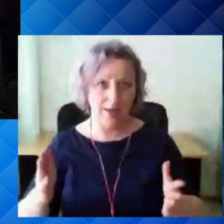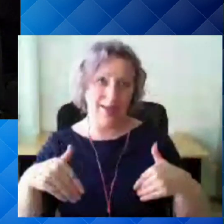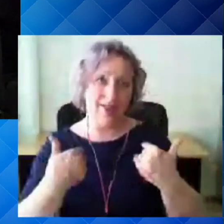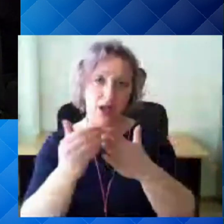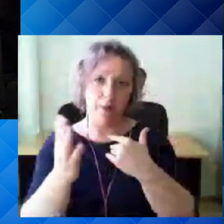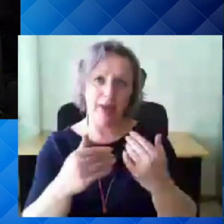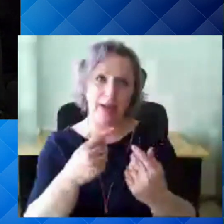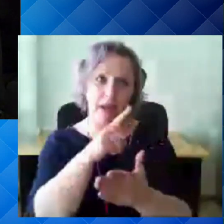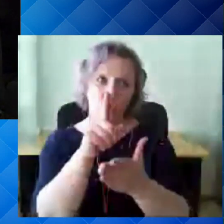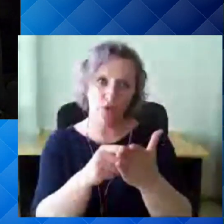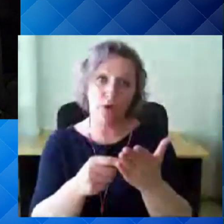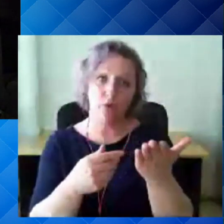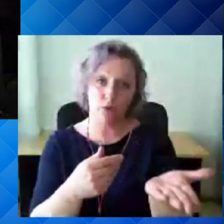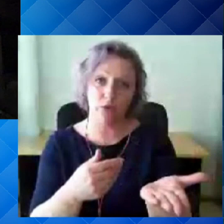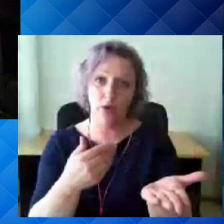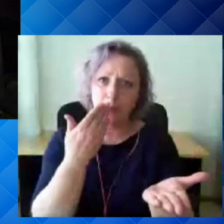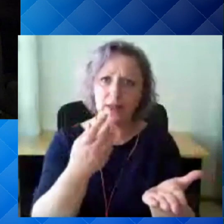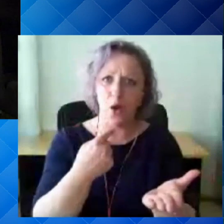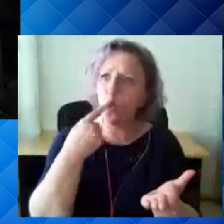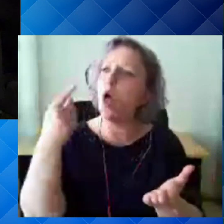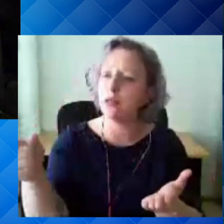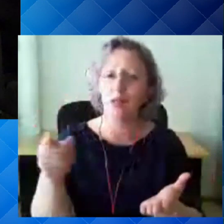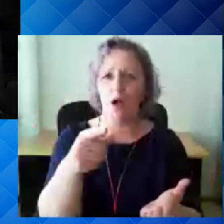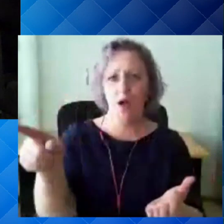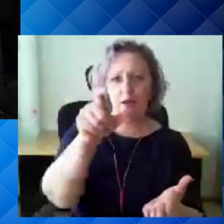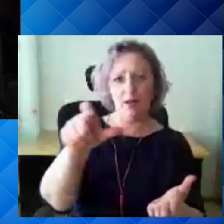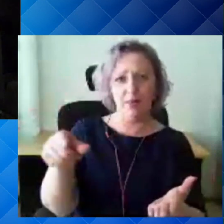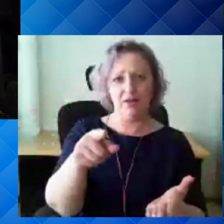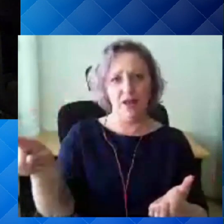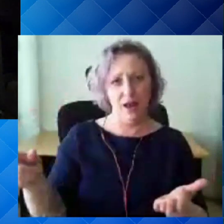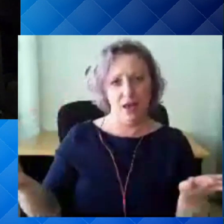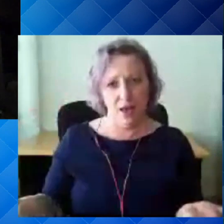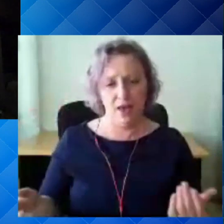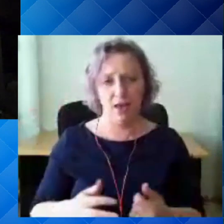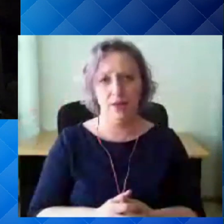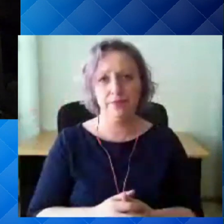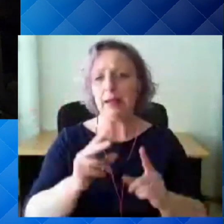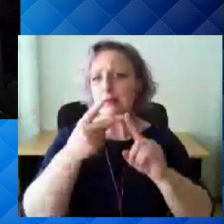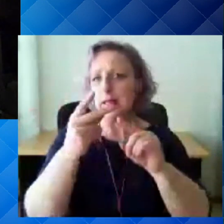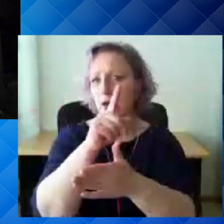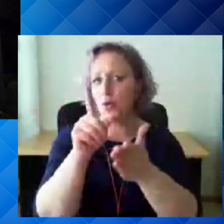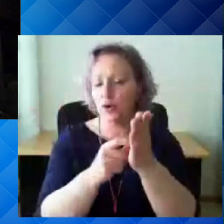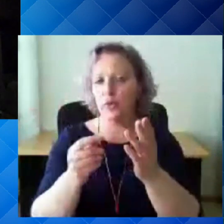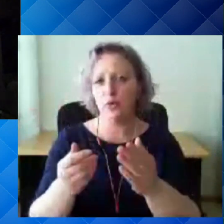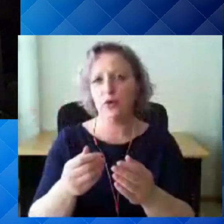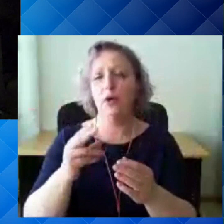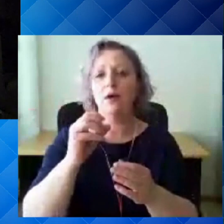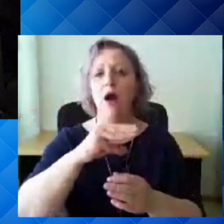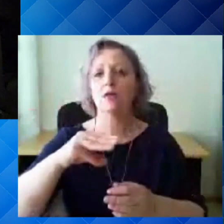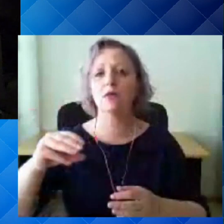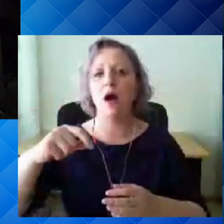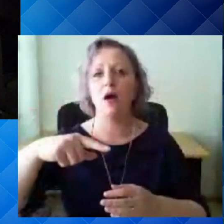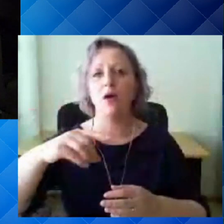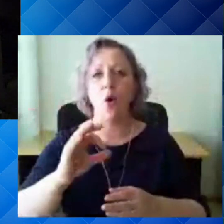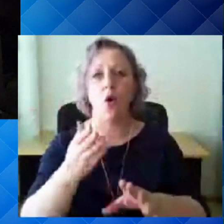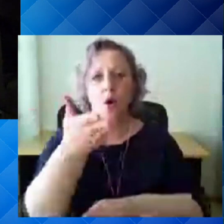nagu küsimused, mida öelda sellistele inimestele vastu. Ja teise küsimuse pool on siis Henri Katakole ja puudutab see valget